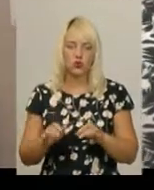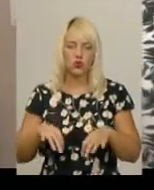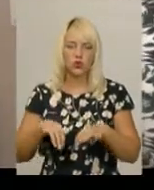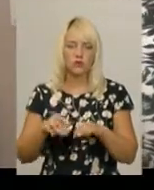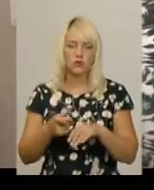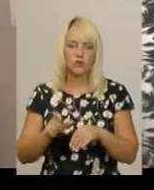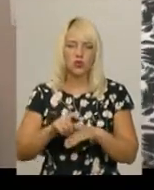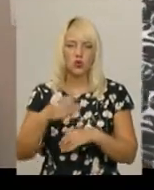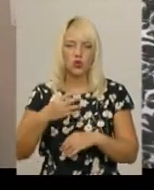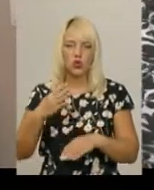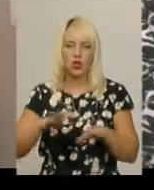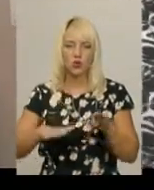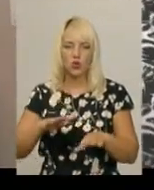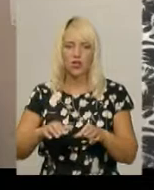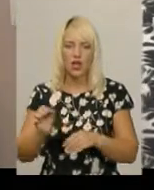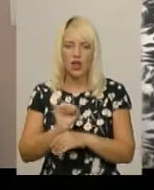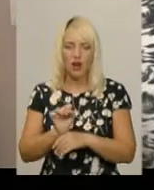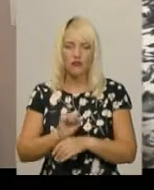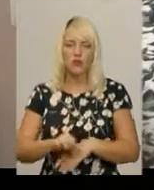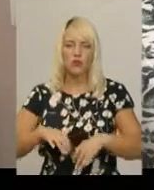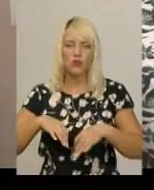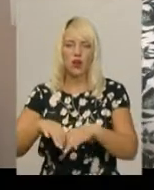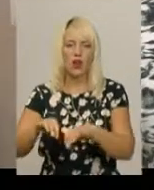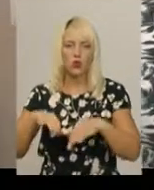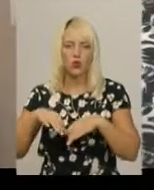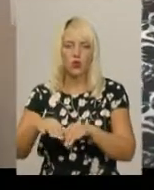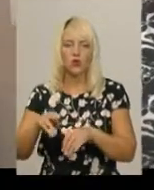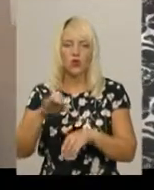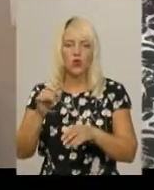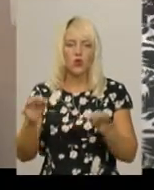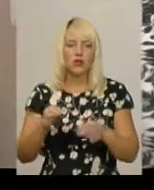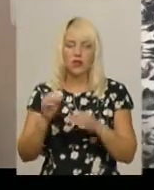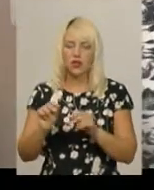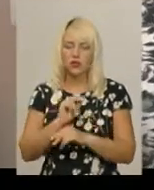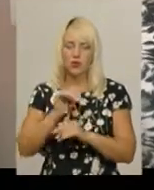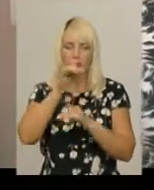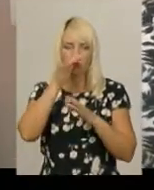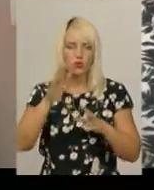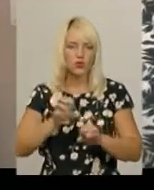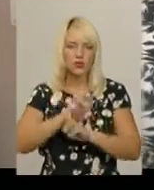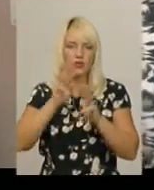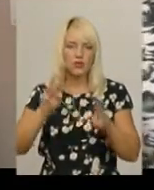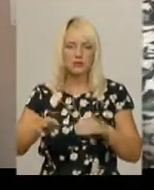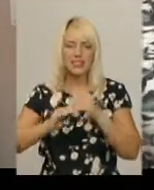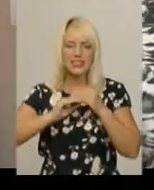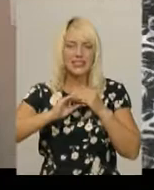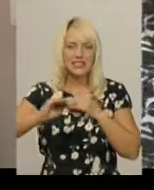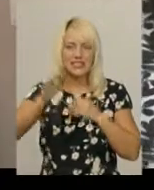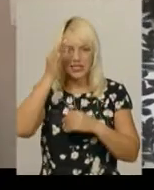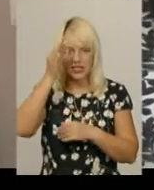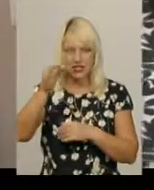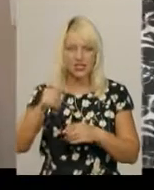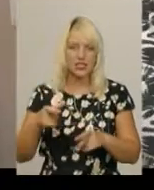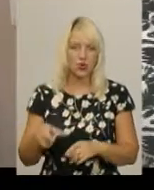тонн автомобілі рухається, то ніяким ремонтом ми не можемо забезпечити цілісність даної дороги, вона буде все одно